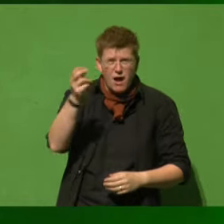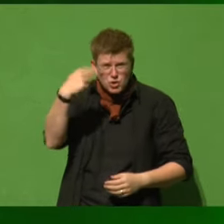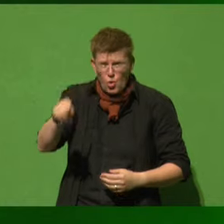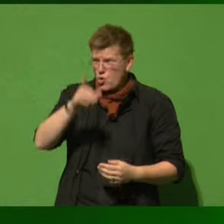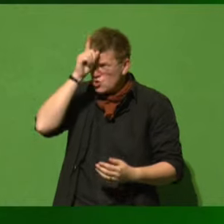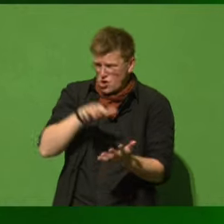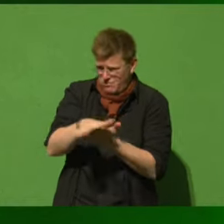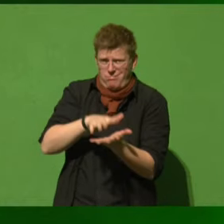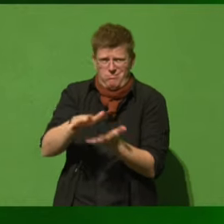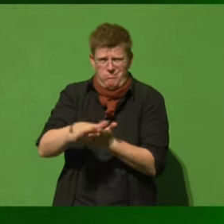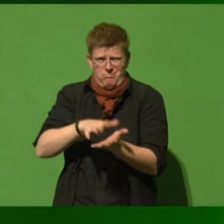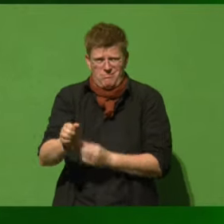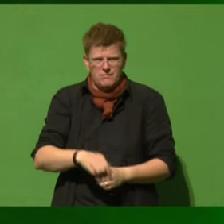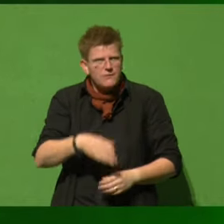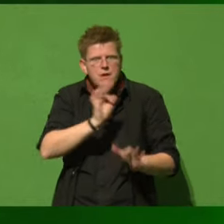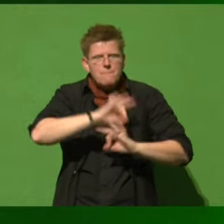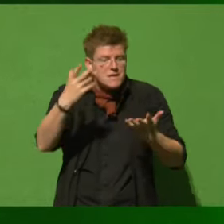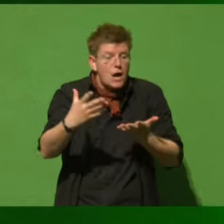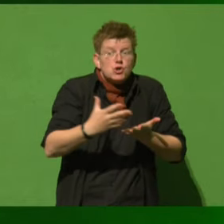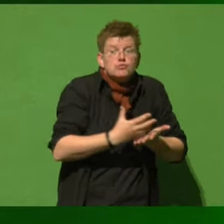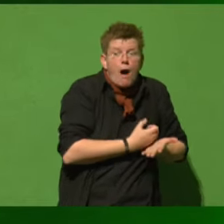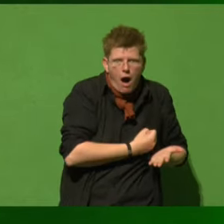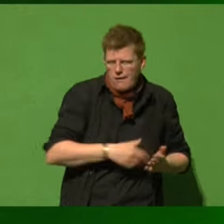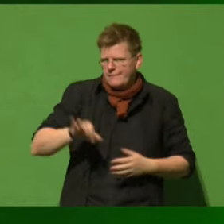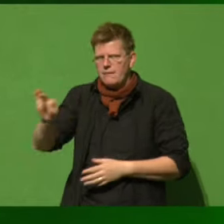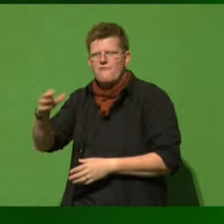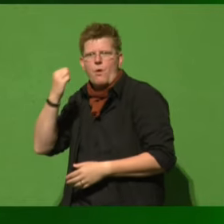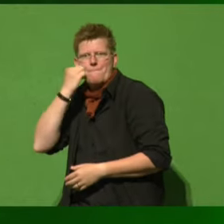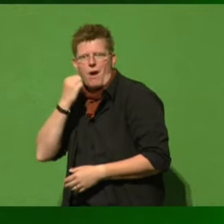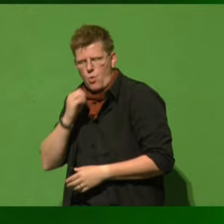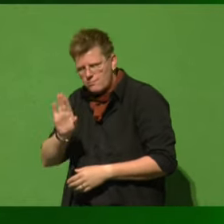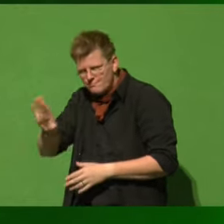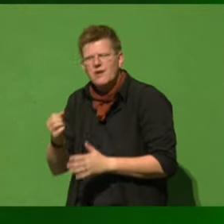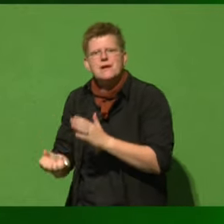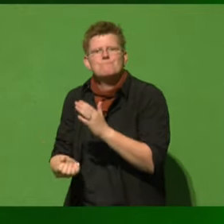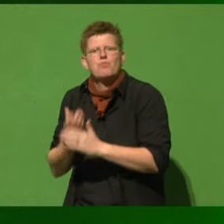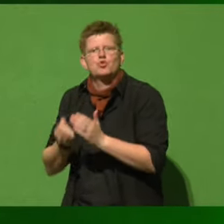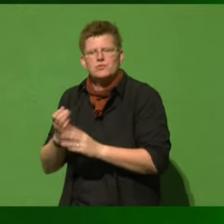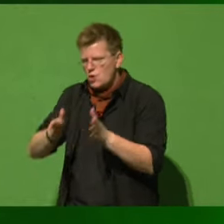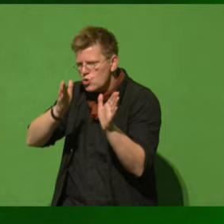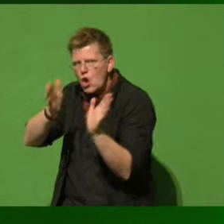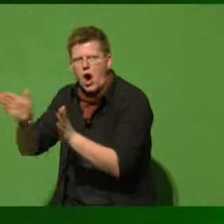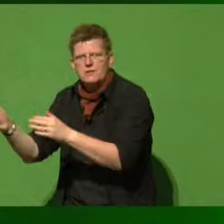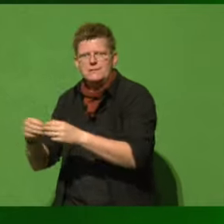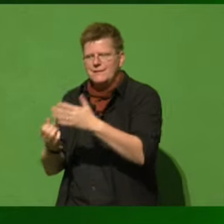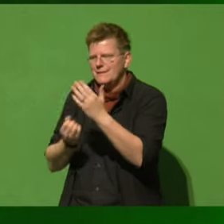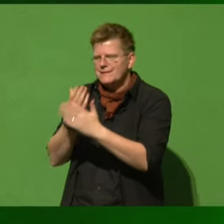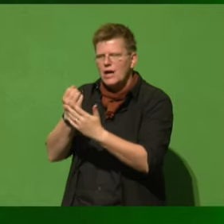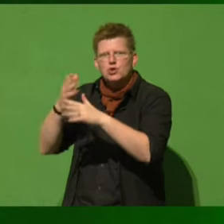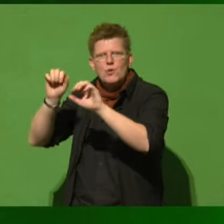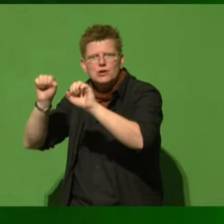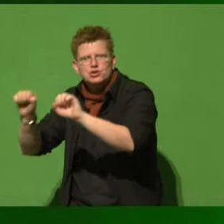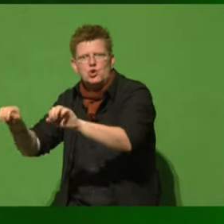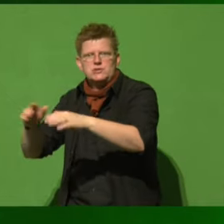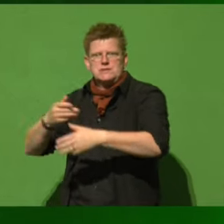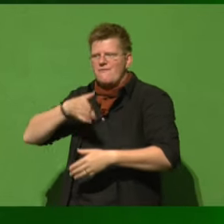einfach dafür ausgeben, dass die Landwirte eine Chance haben, die anständig produzieren, dafür, dass die Natur geschützt wird, das Trinkwasser sauber